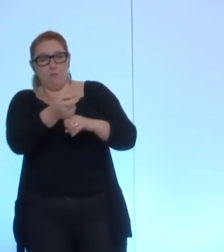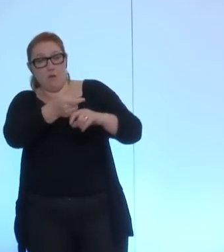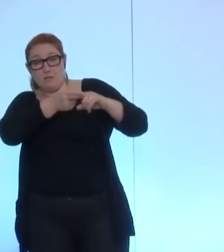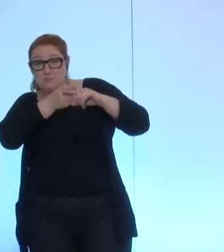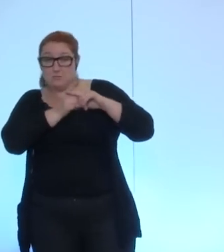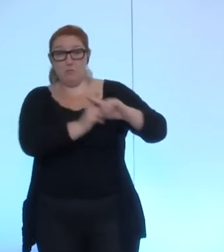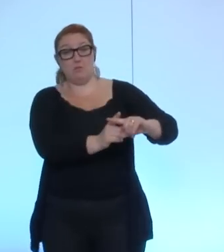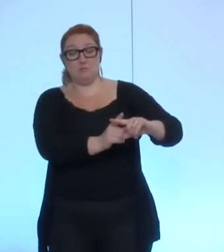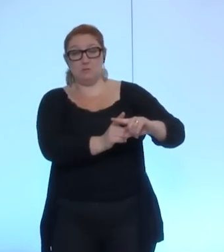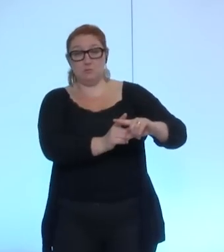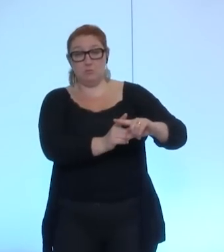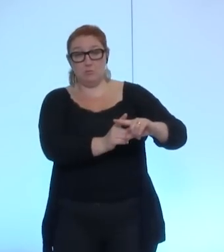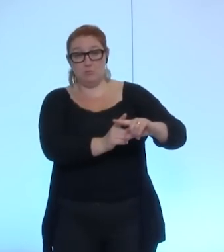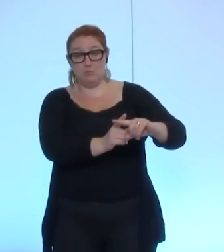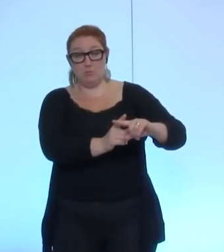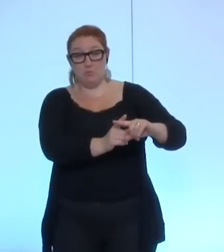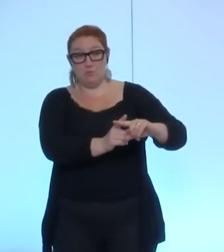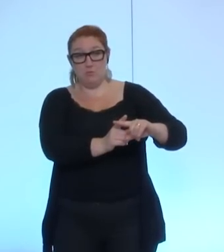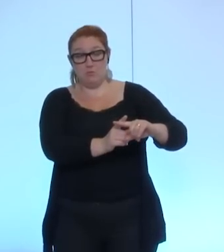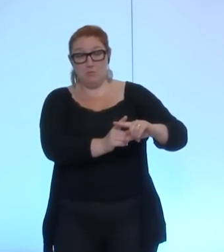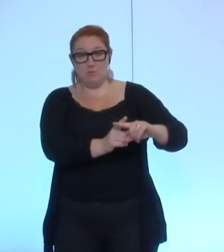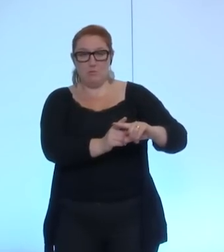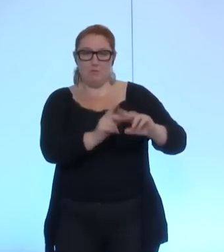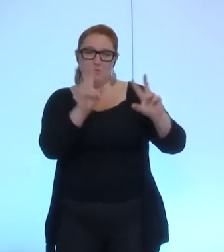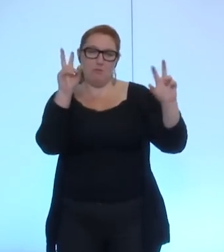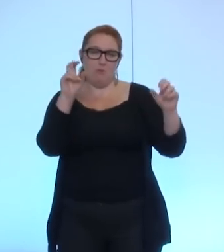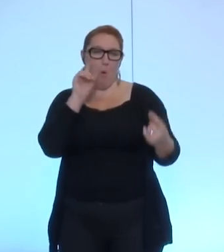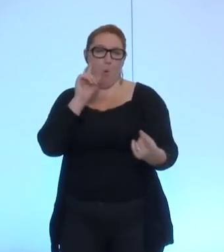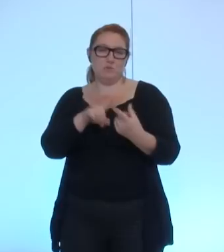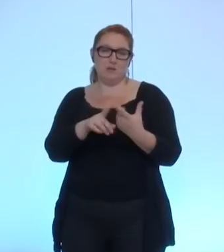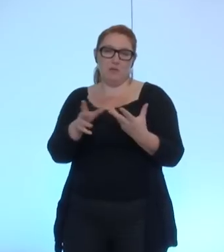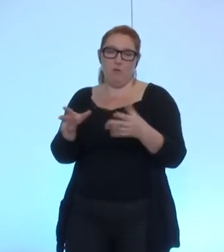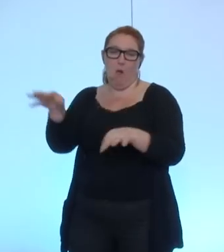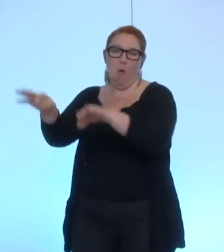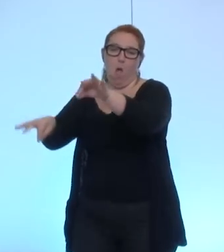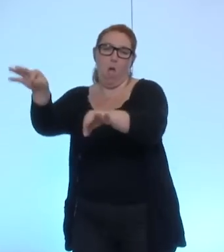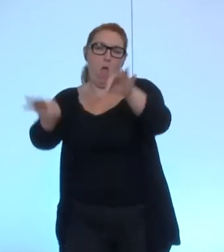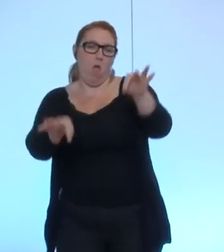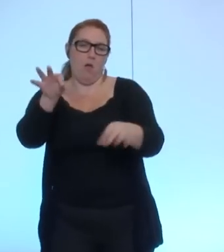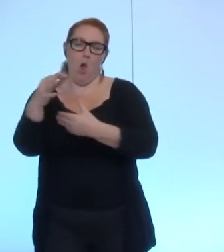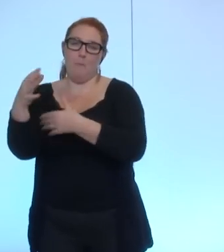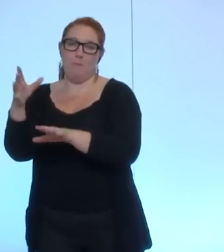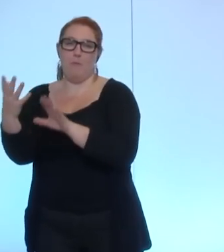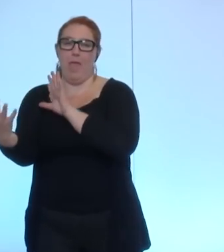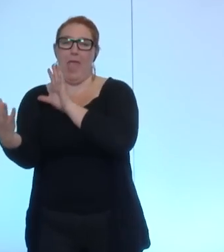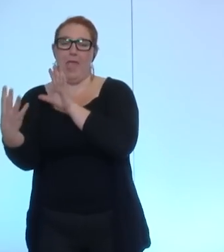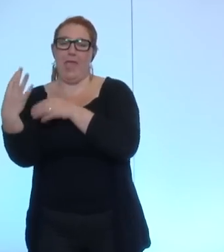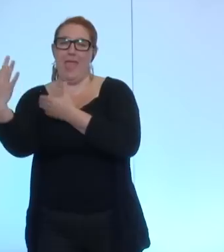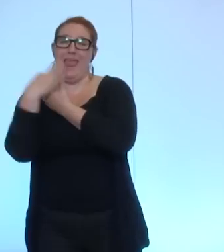servir ici une clientèle électorale alors cela se fera sans nous